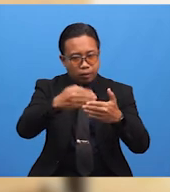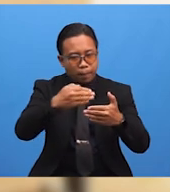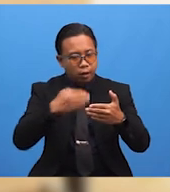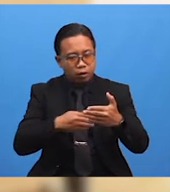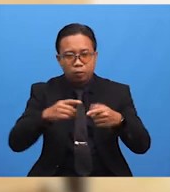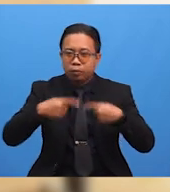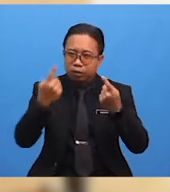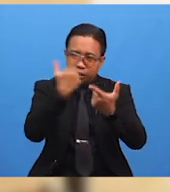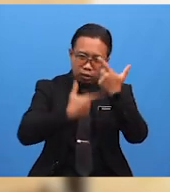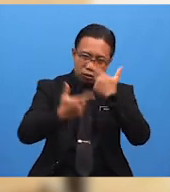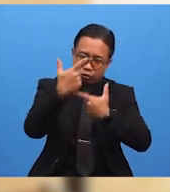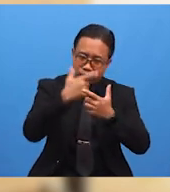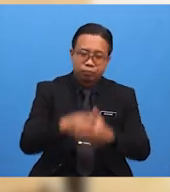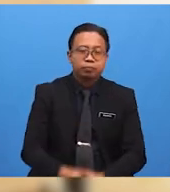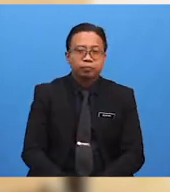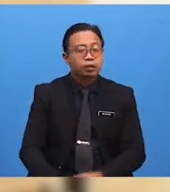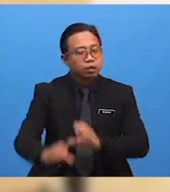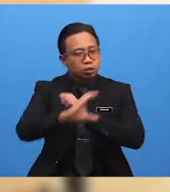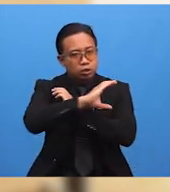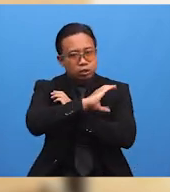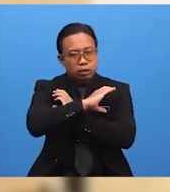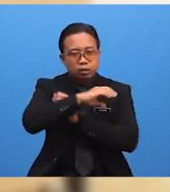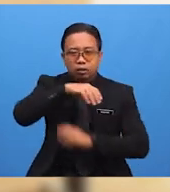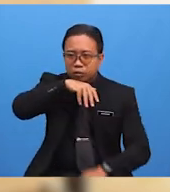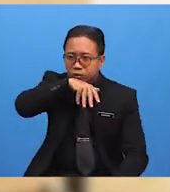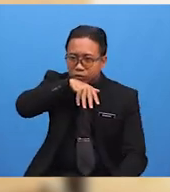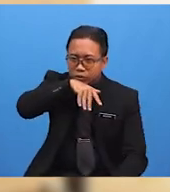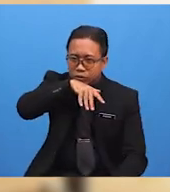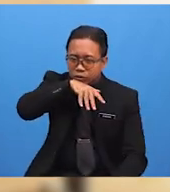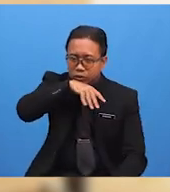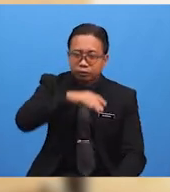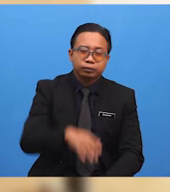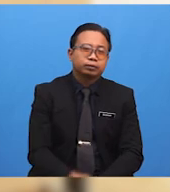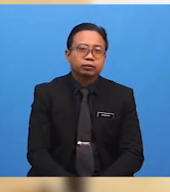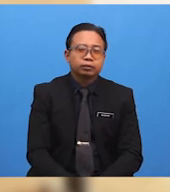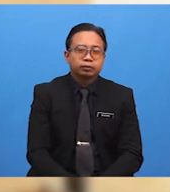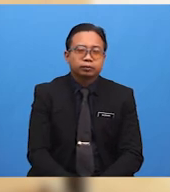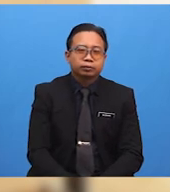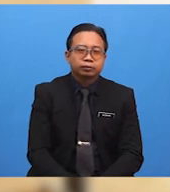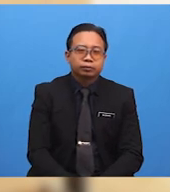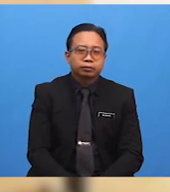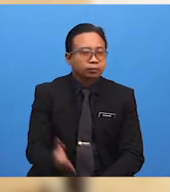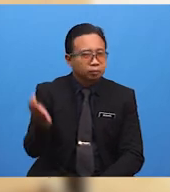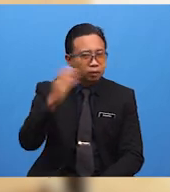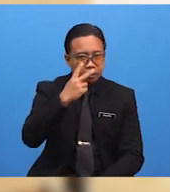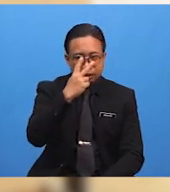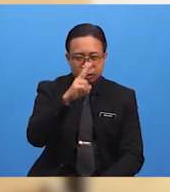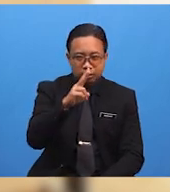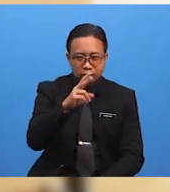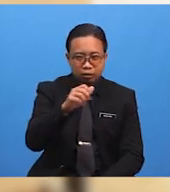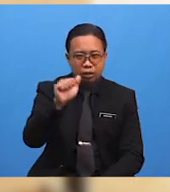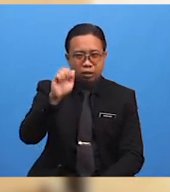Cintakan Rasulullah SAW bukan Mari kita